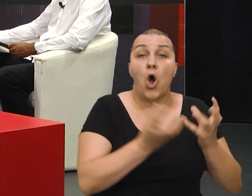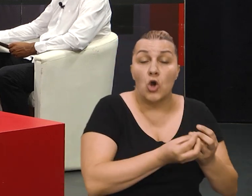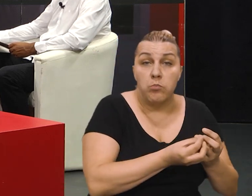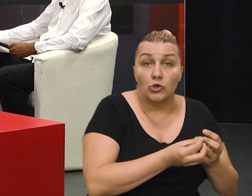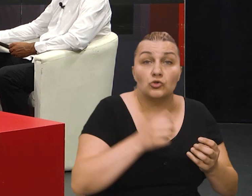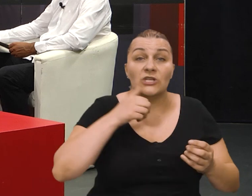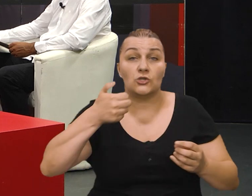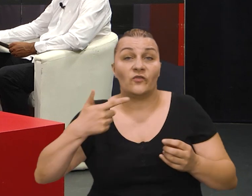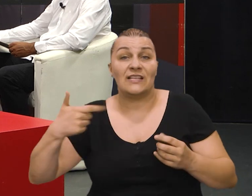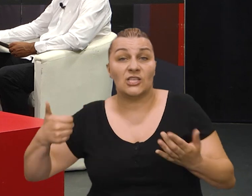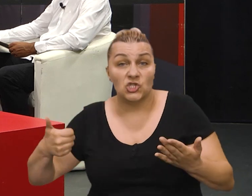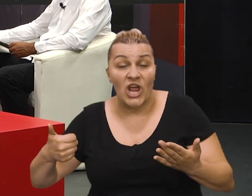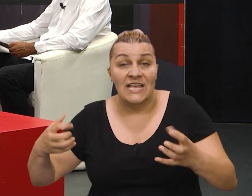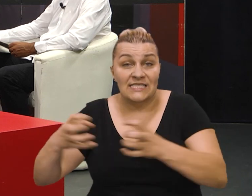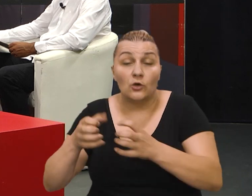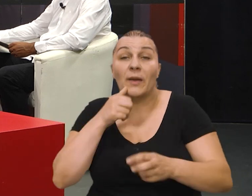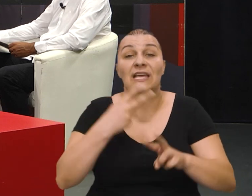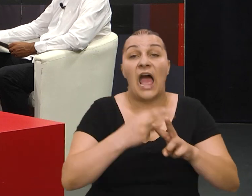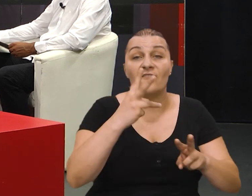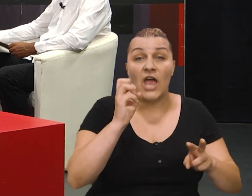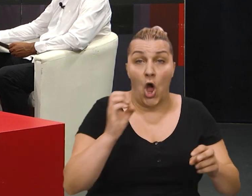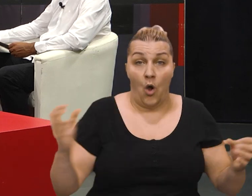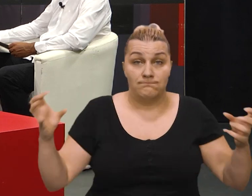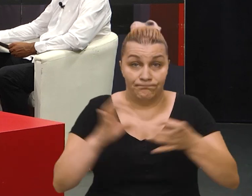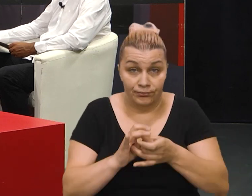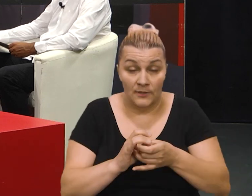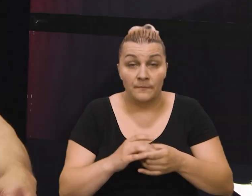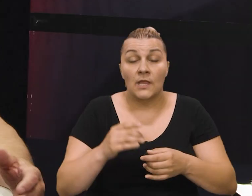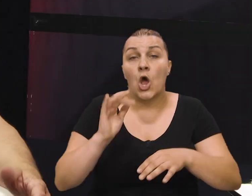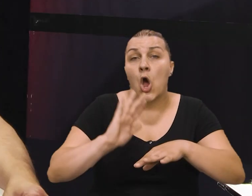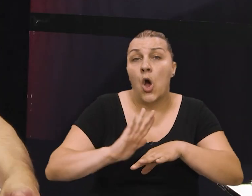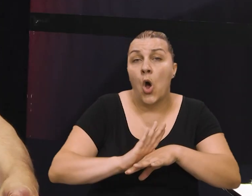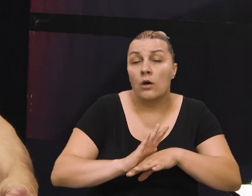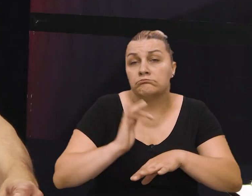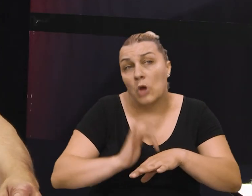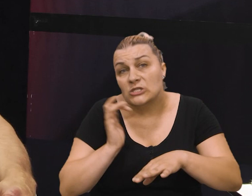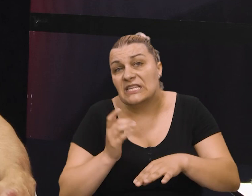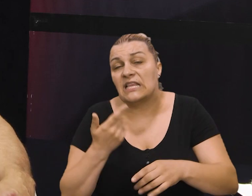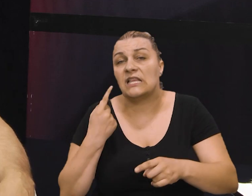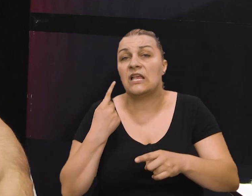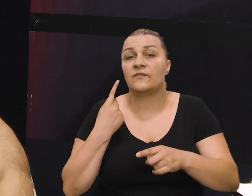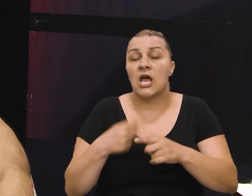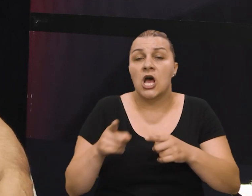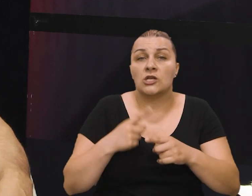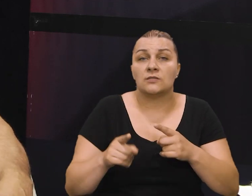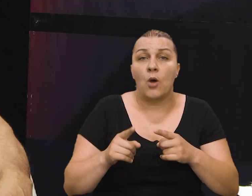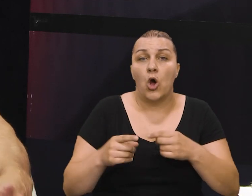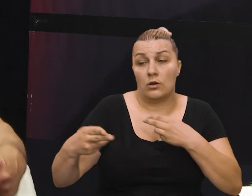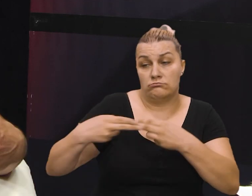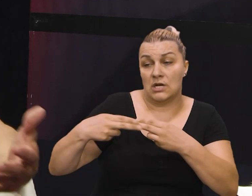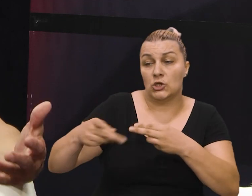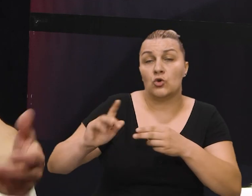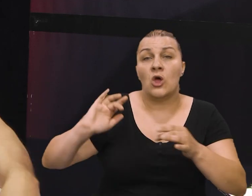126. poslije operativne grupe sa snagama HVO. Osjetljiv je bio iz toga razloga što je pored